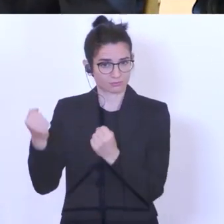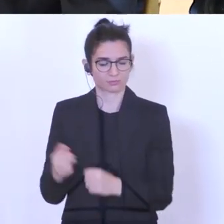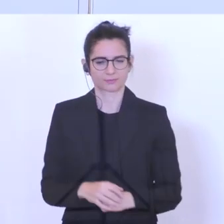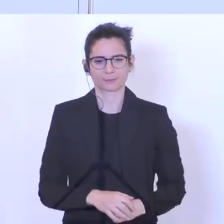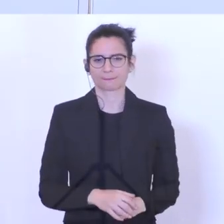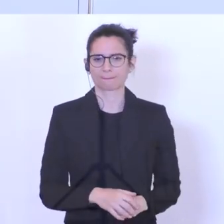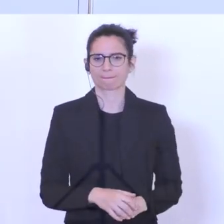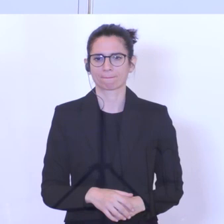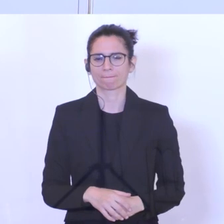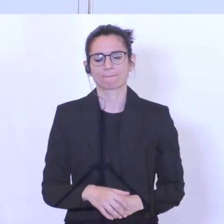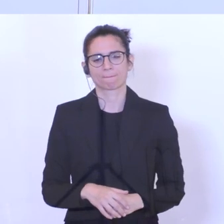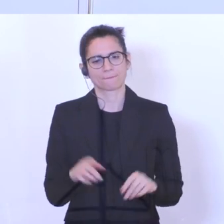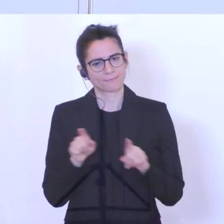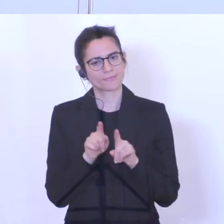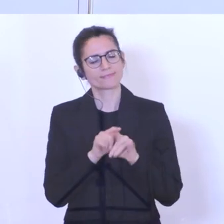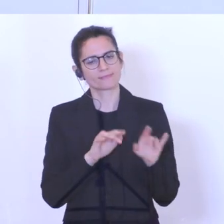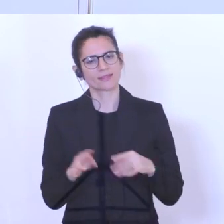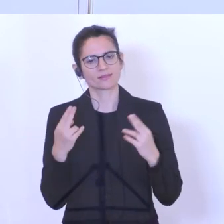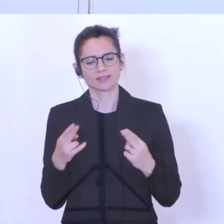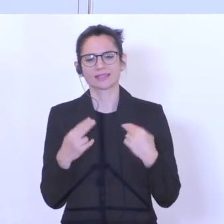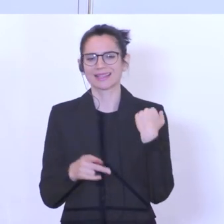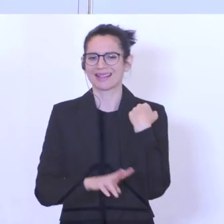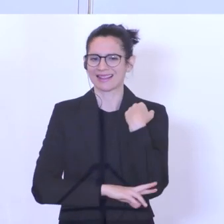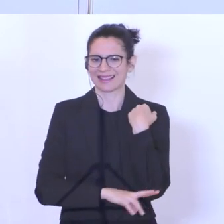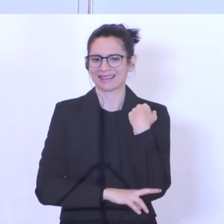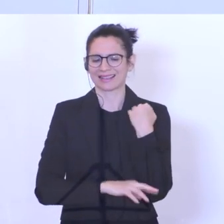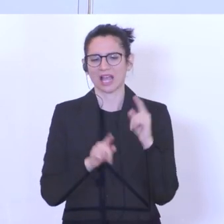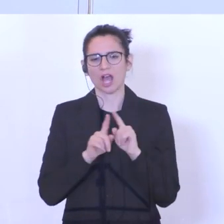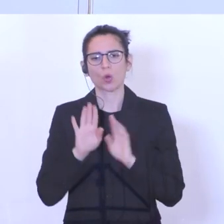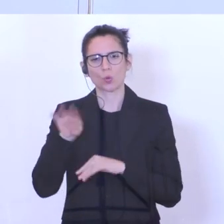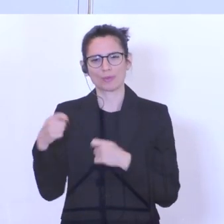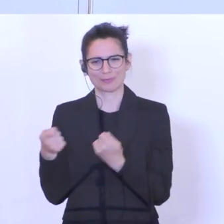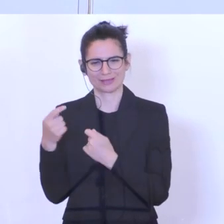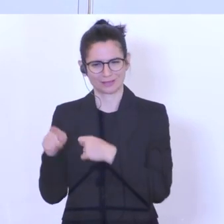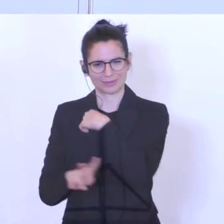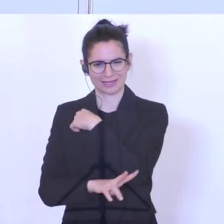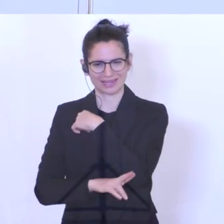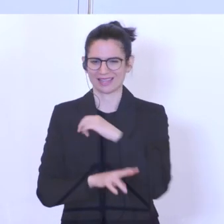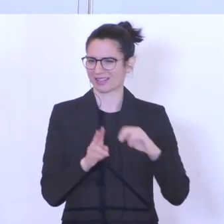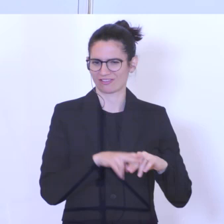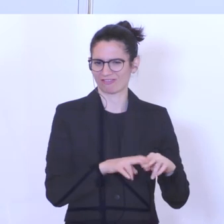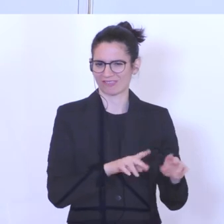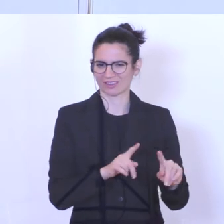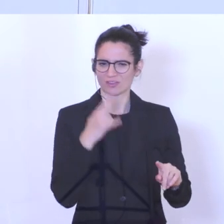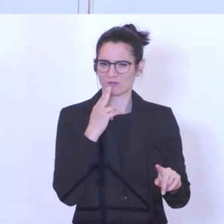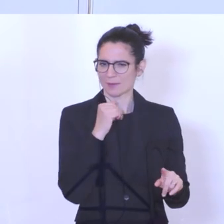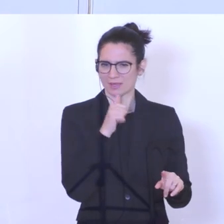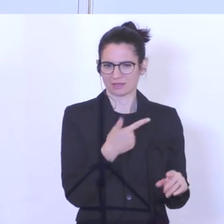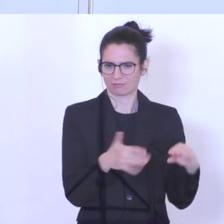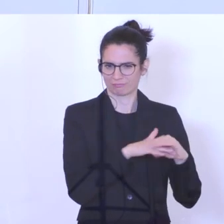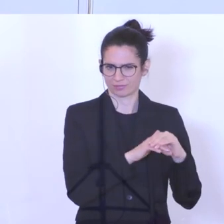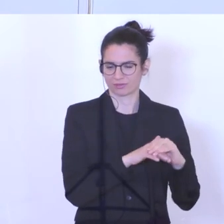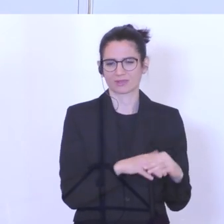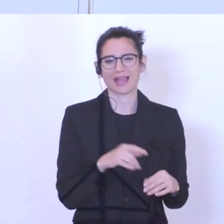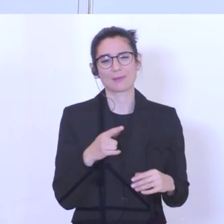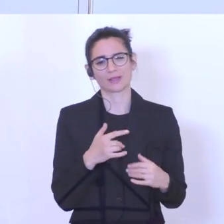Ja, der Schritt wird auch sein, dass die Lehrlinge in eine überbetriebliche natürlich gehen werden, wenn sie in den Firmen nicht unterkommen.